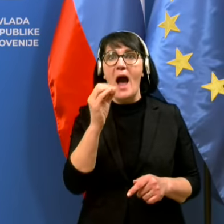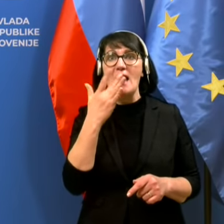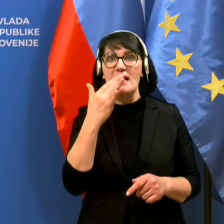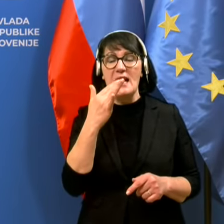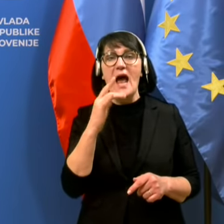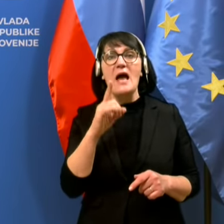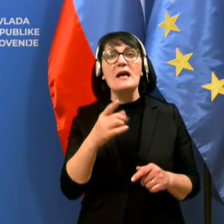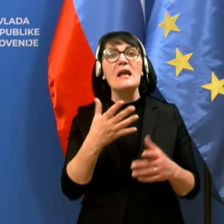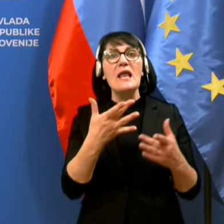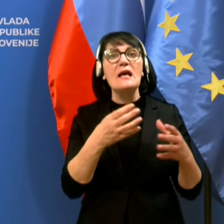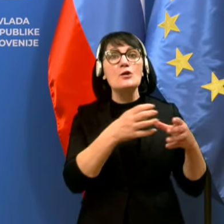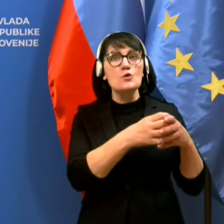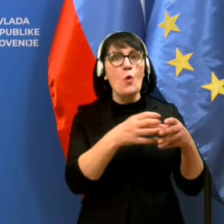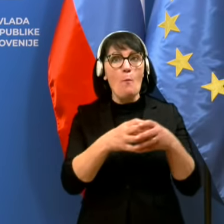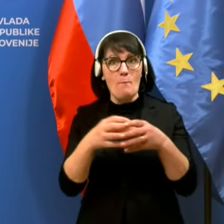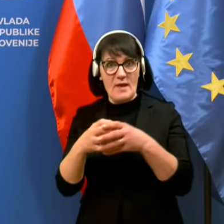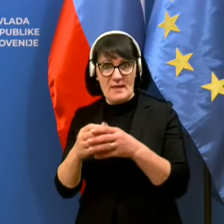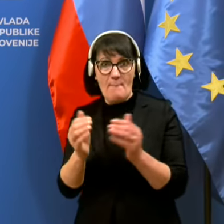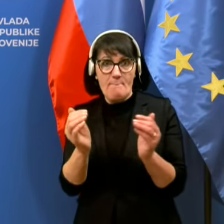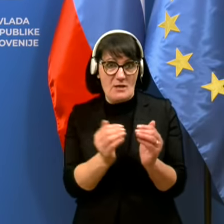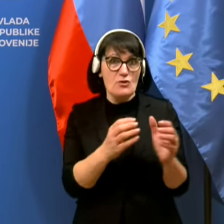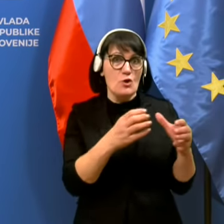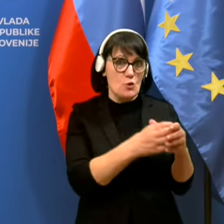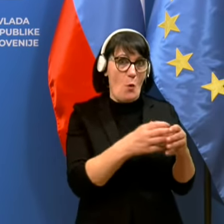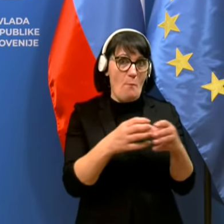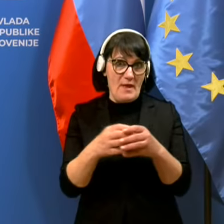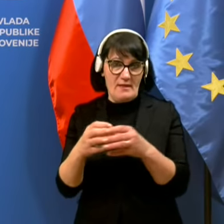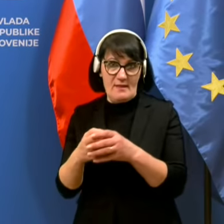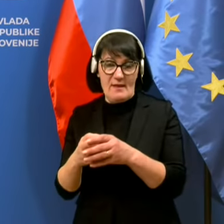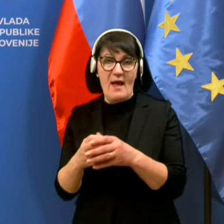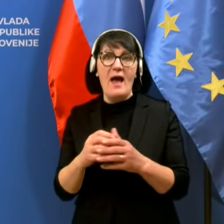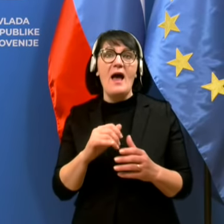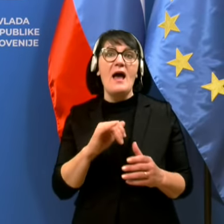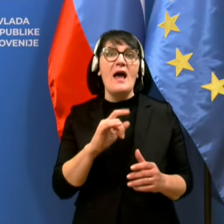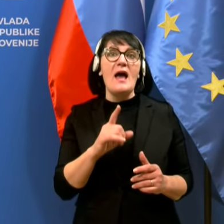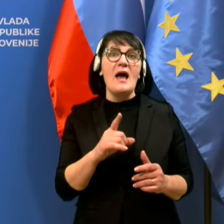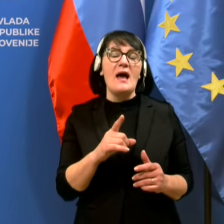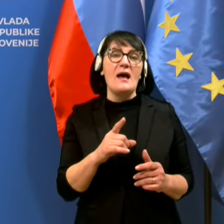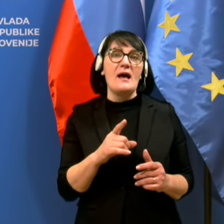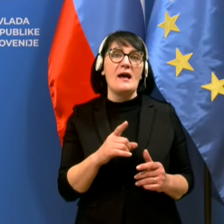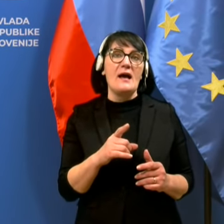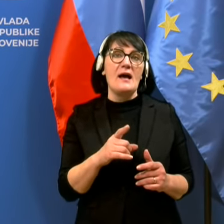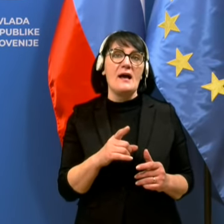skupin, manjših skupin, se je